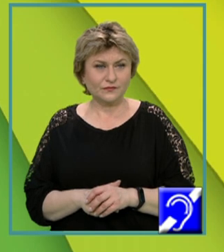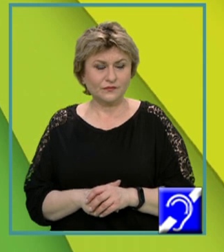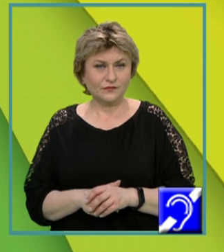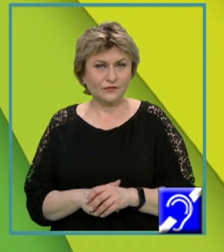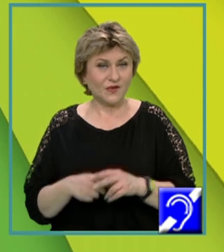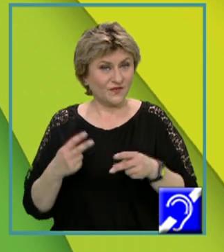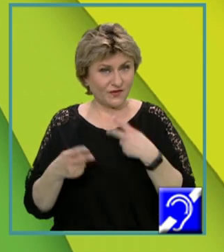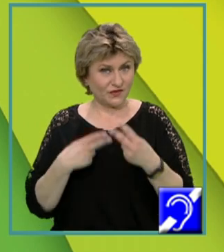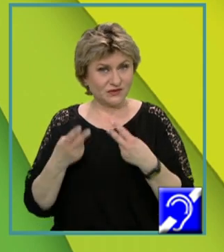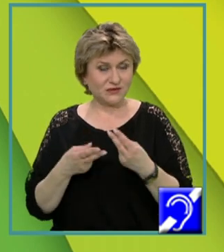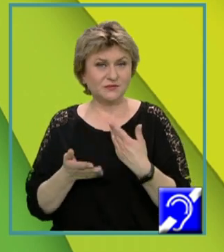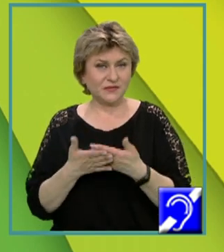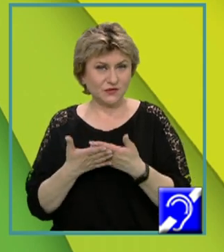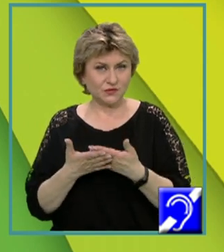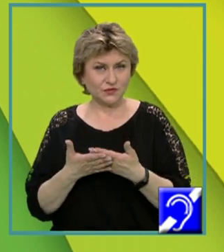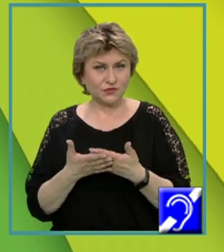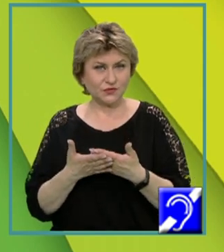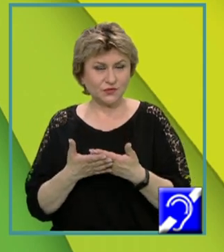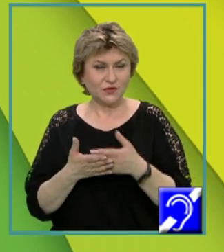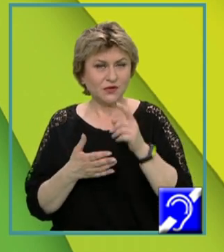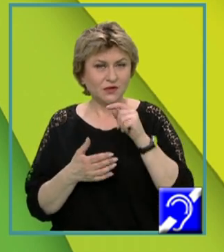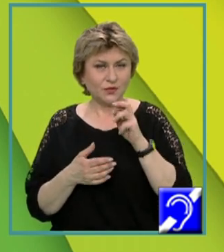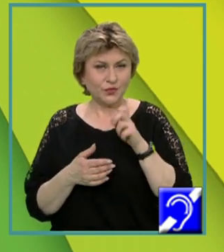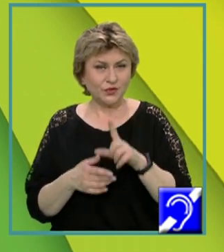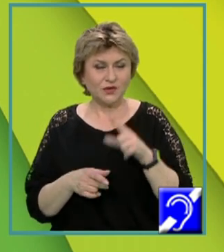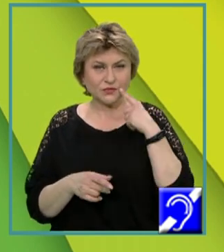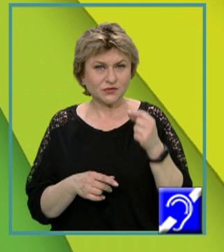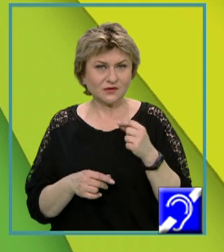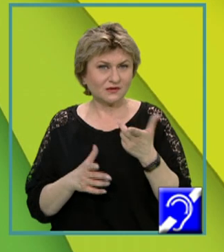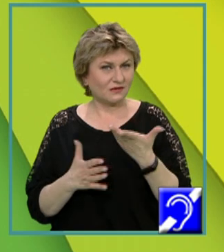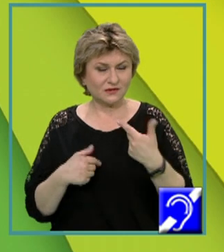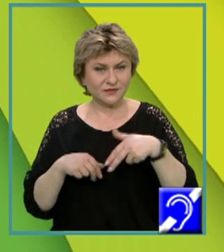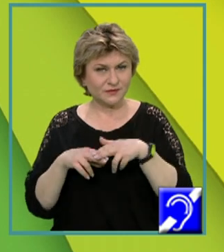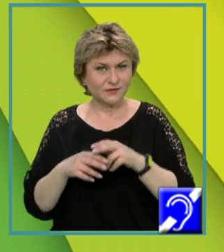folosit pentru tipul rezultatului returnat.